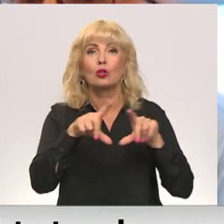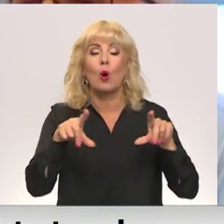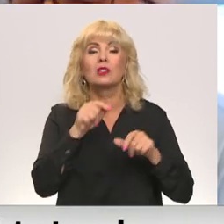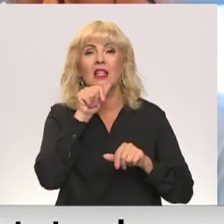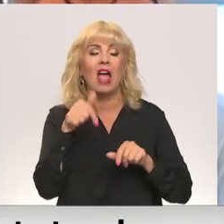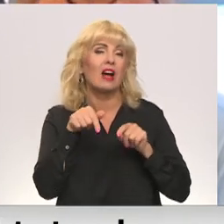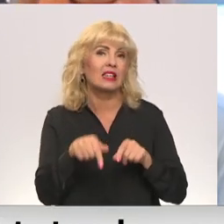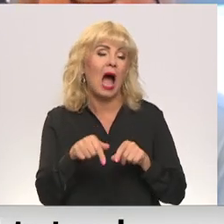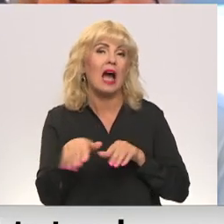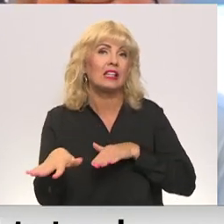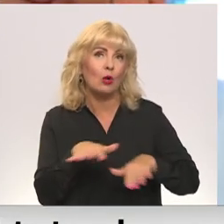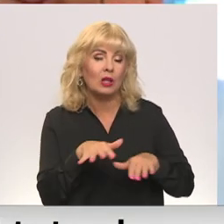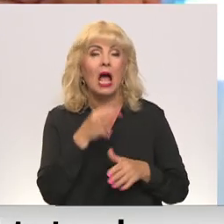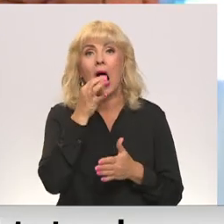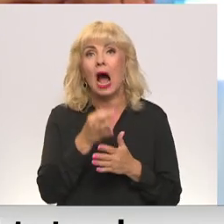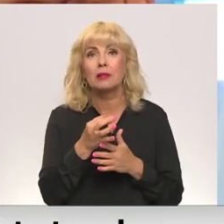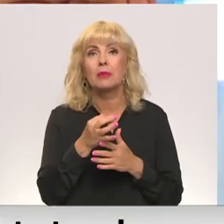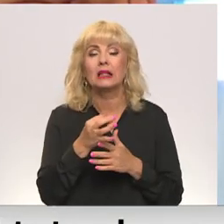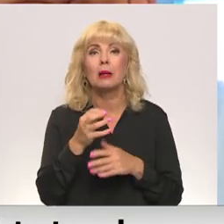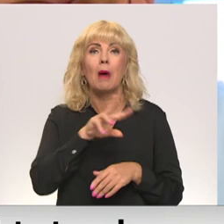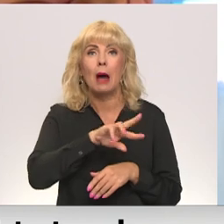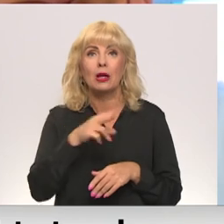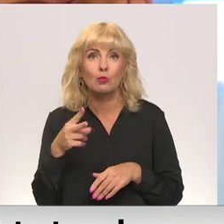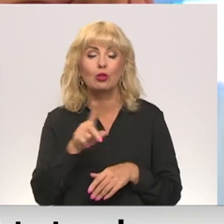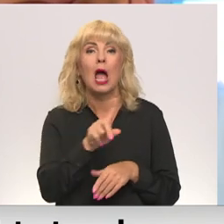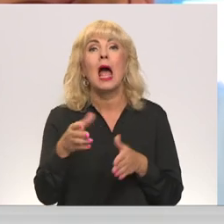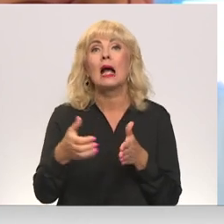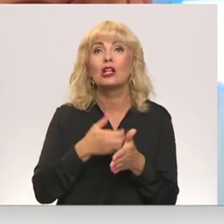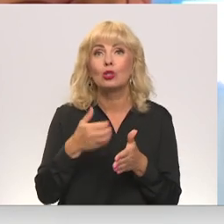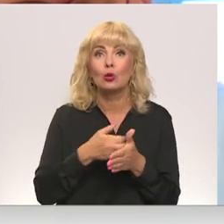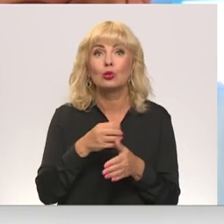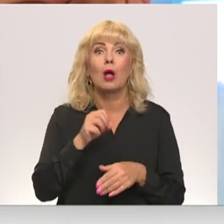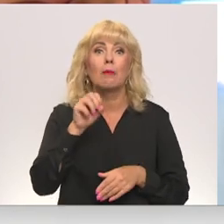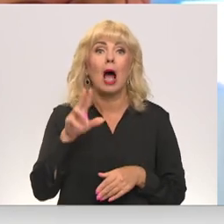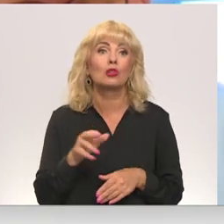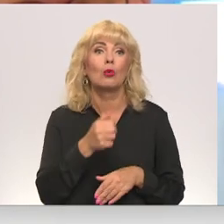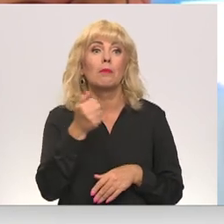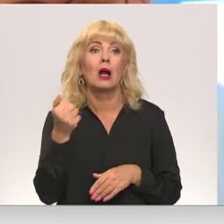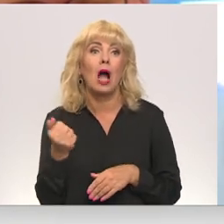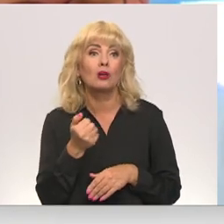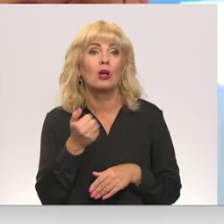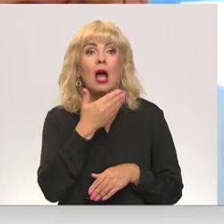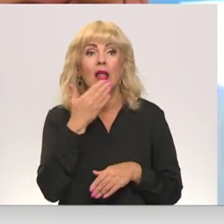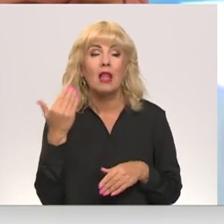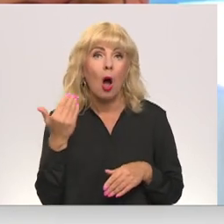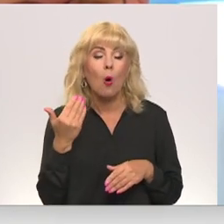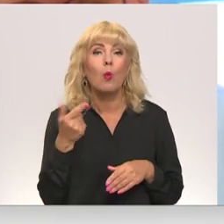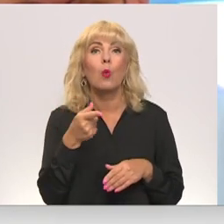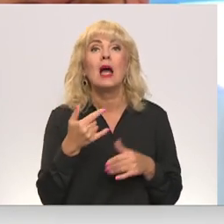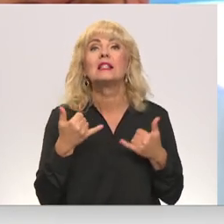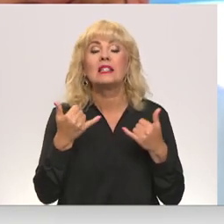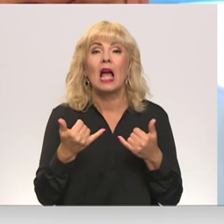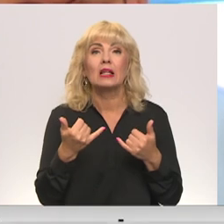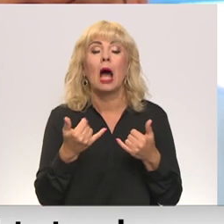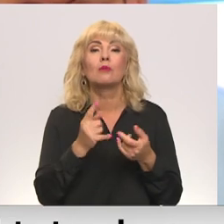rīkoties. Atbildība ir abās pusēs. Tas, ka līdzīgi ir prūkst, tas ir 18 gadus zināmas. Tas, ka nav cienīgs skolotāju profesību,